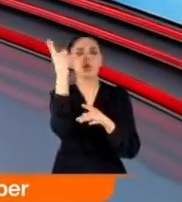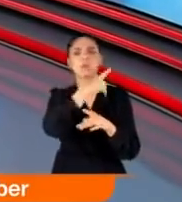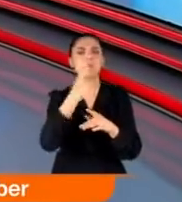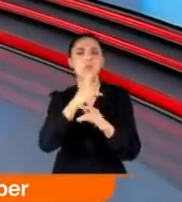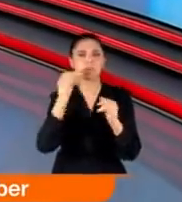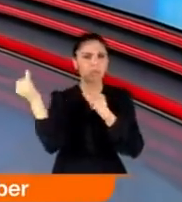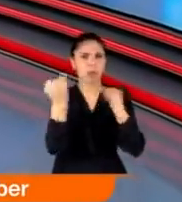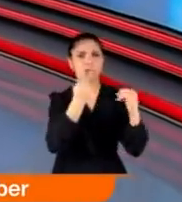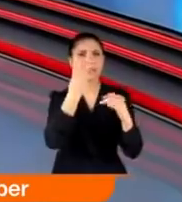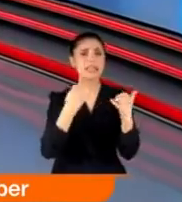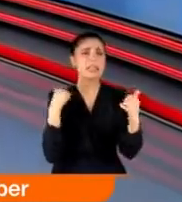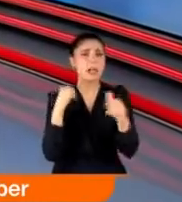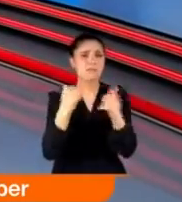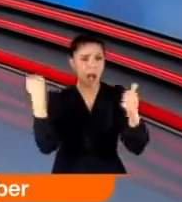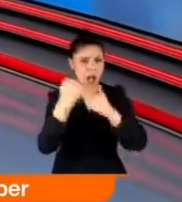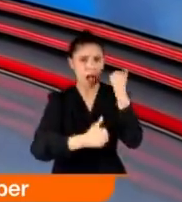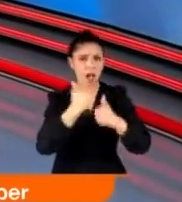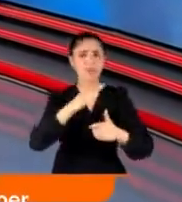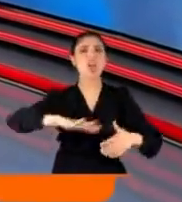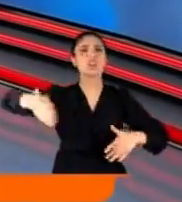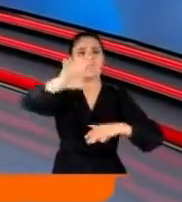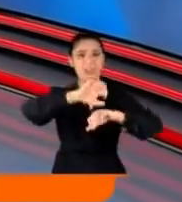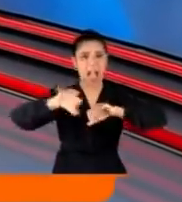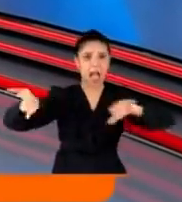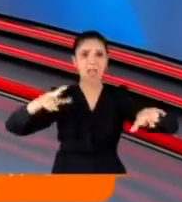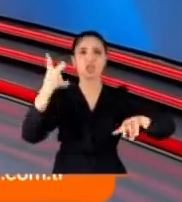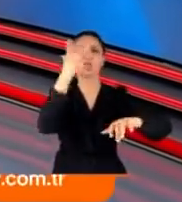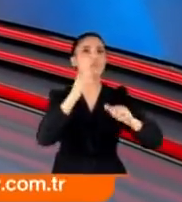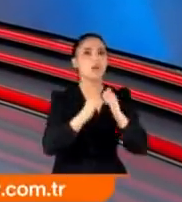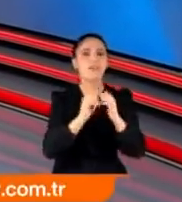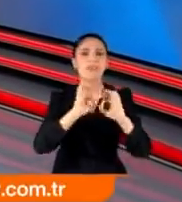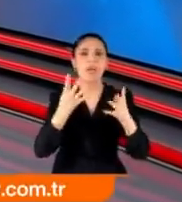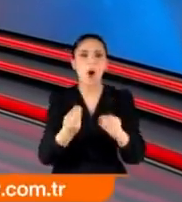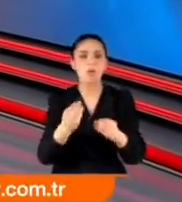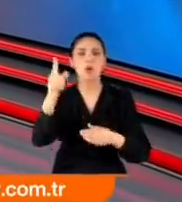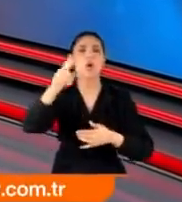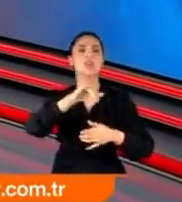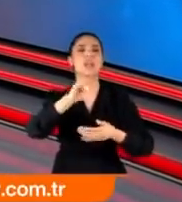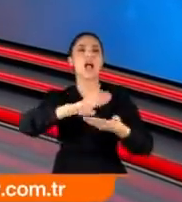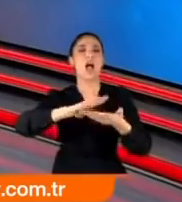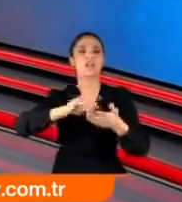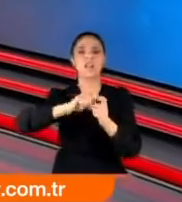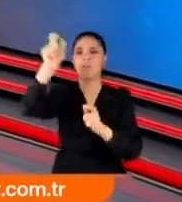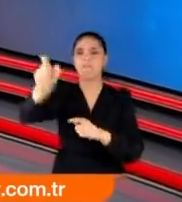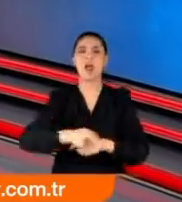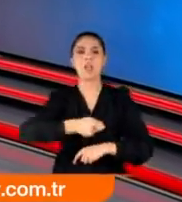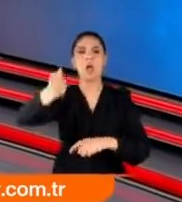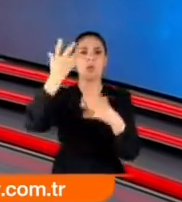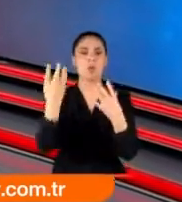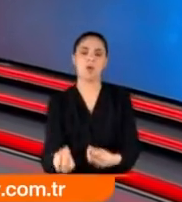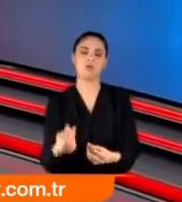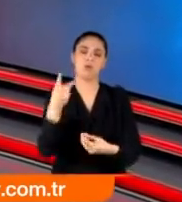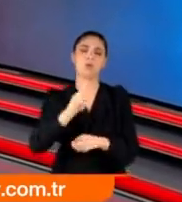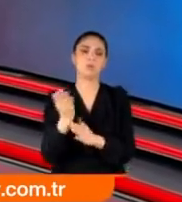tartıştılar. İki kez kavgaya tutuştular. Çeridekiler ayırdı. Üçüncü kavgada o yakın arkadaşı Berat'ın katili oldu.